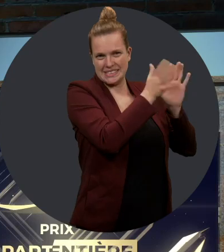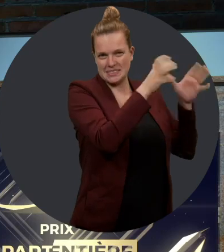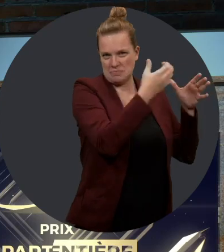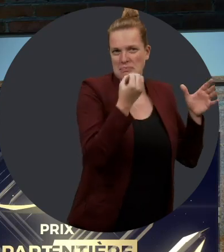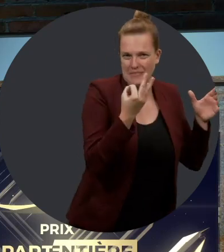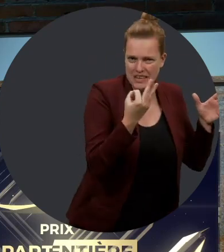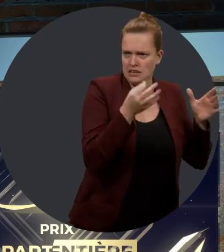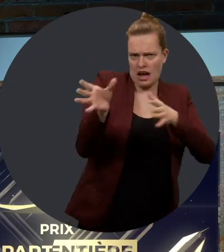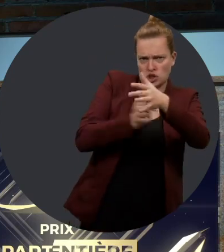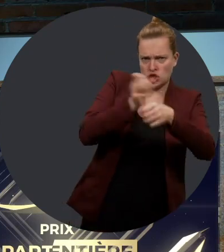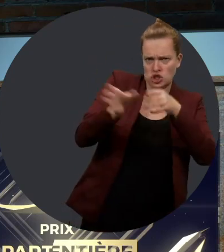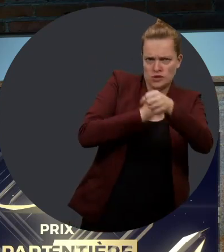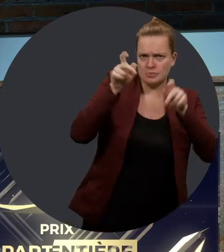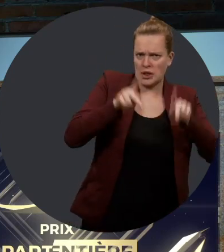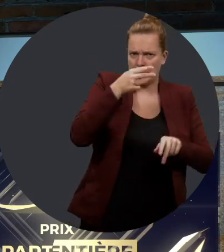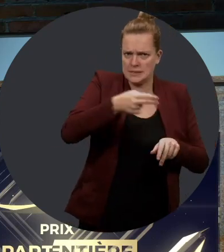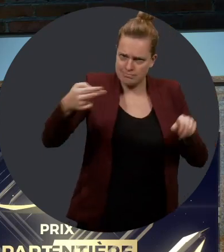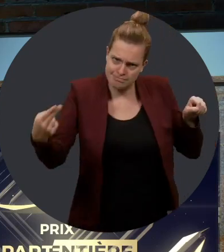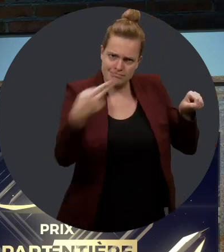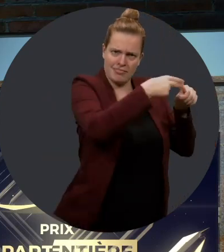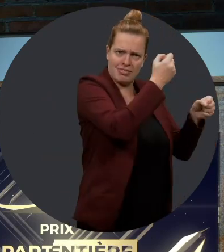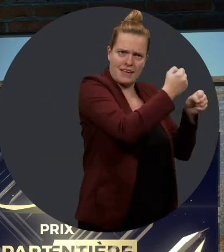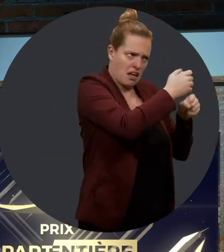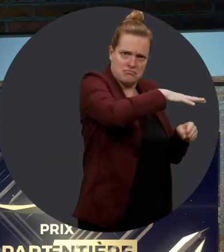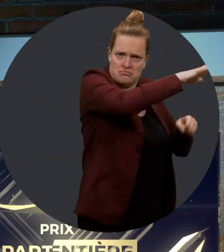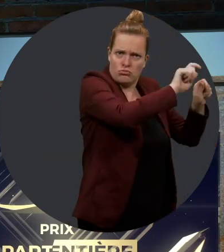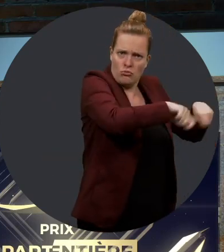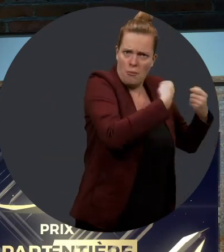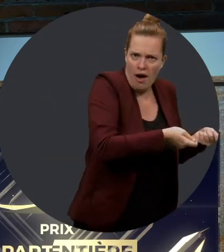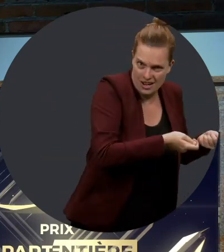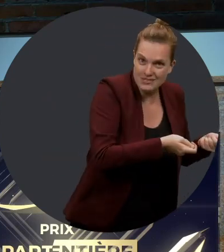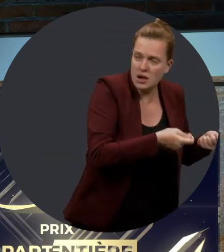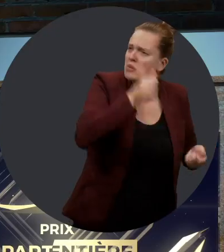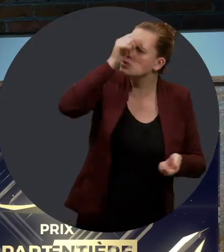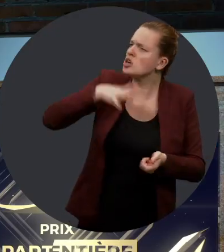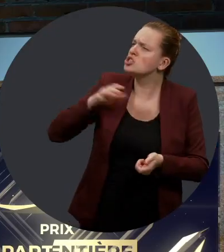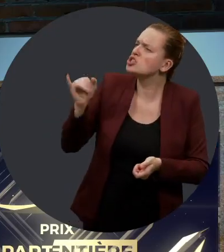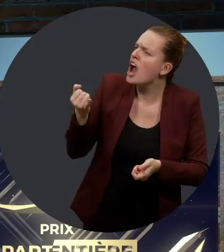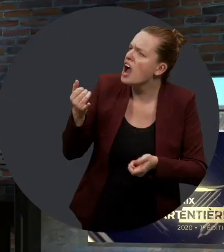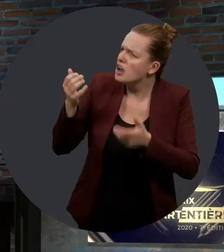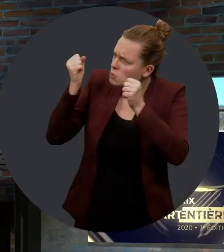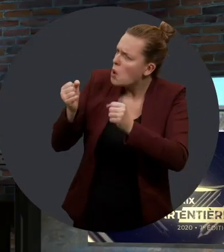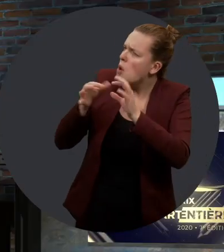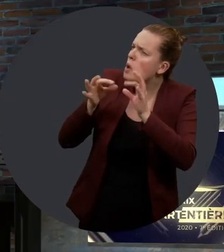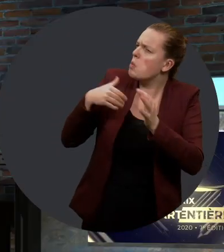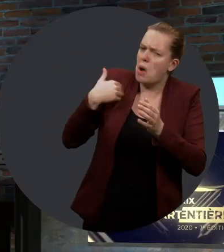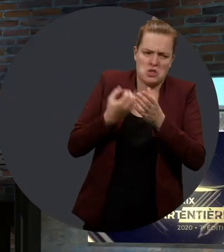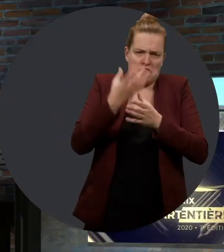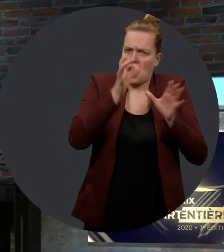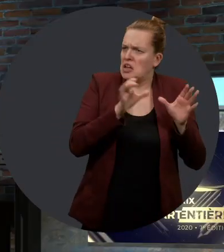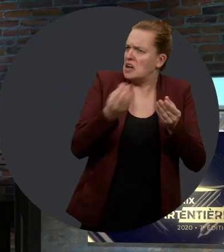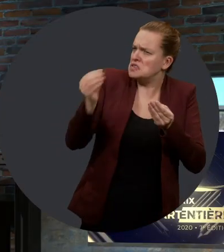entreprises du secteur privé qui embauchent des personnes handicapées dans un milieu de travail régulier. Monsieur Jean, pourquoi avoir ajouté